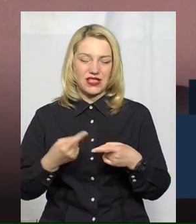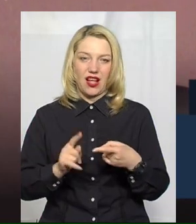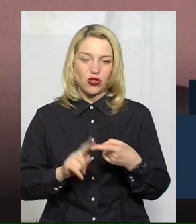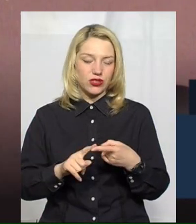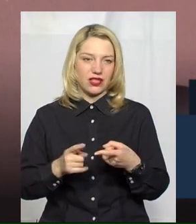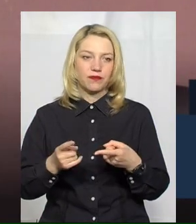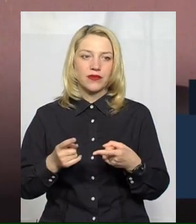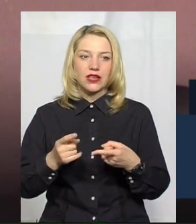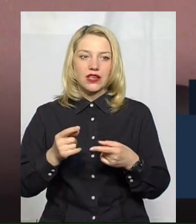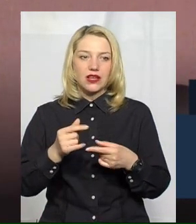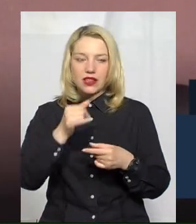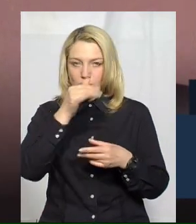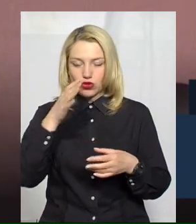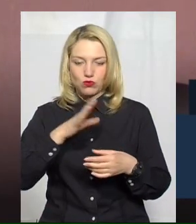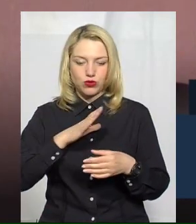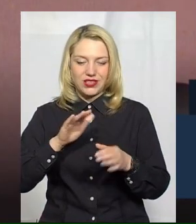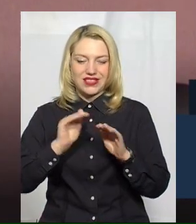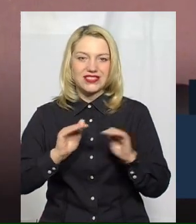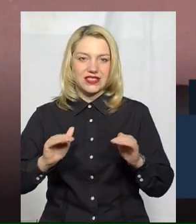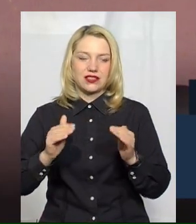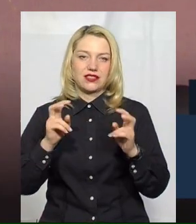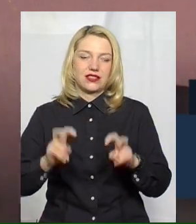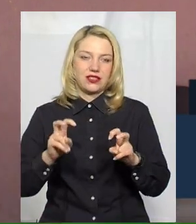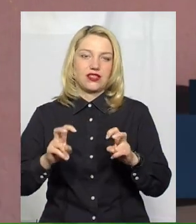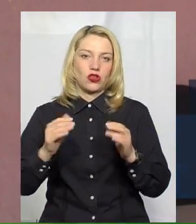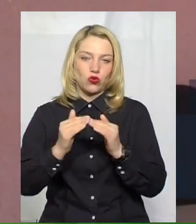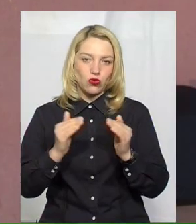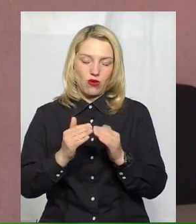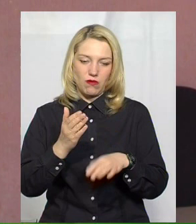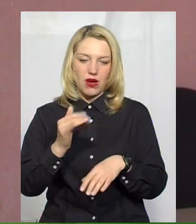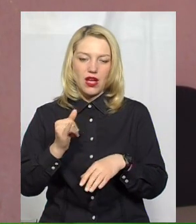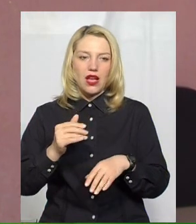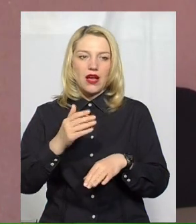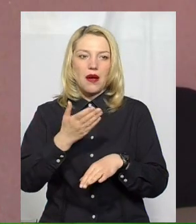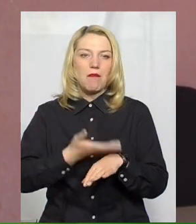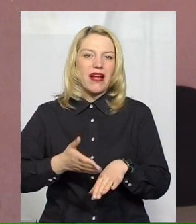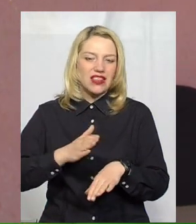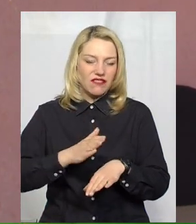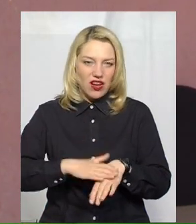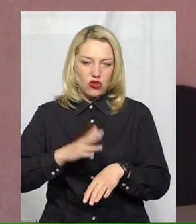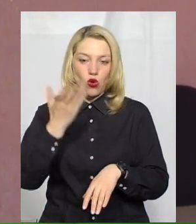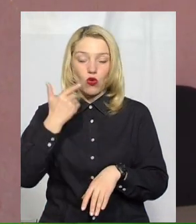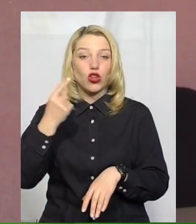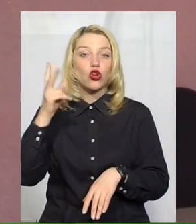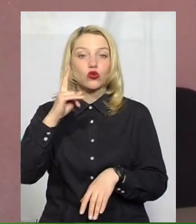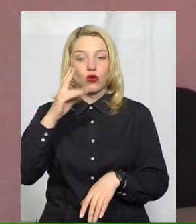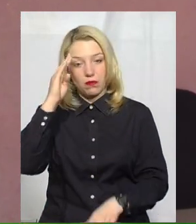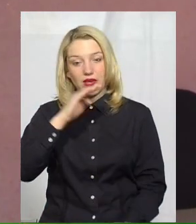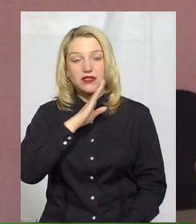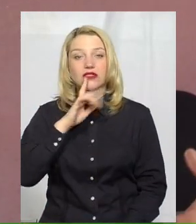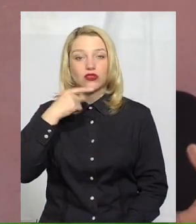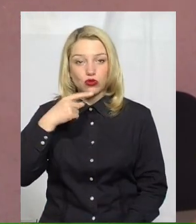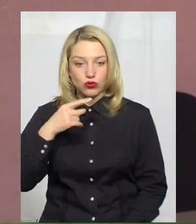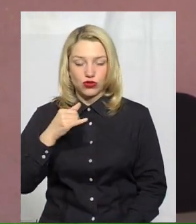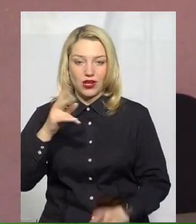не можуть вдома перебувати в навчанні. Дуже важко, коли батьки чують, що не знають жестової мови, вони практично не